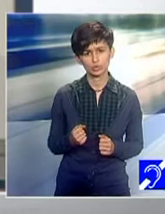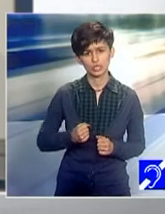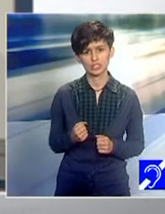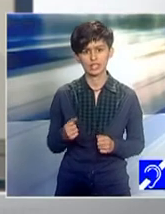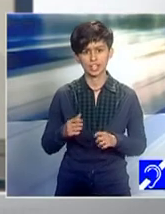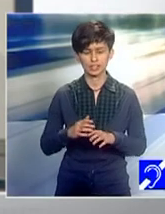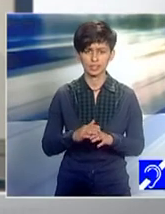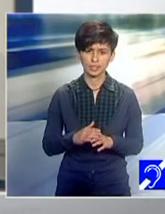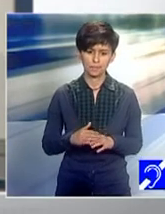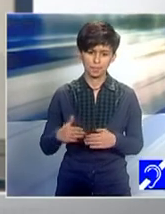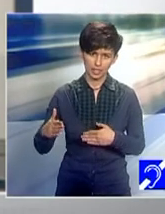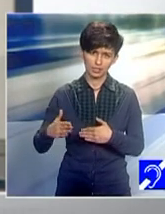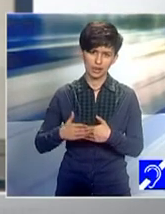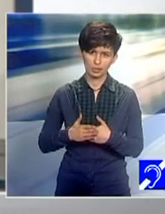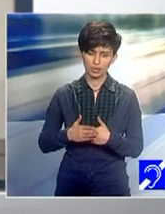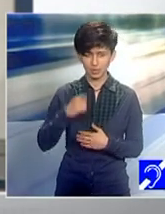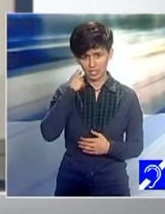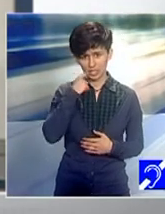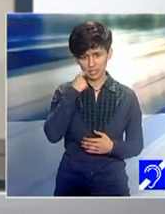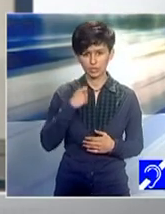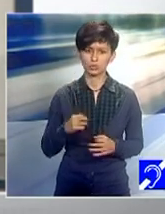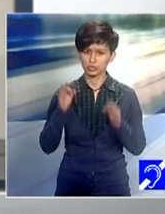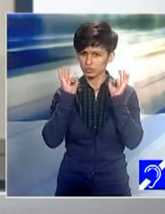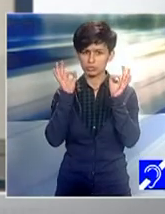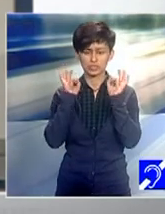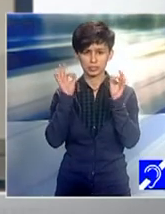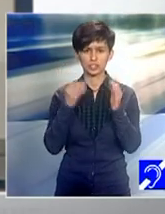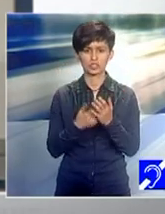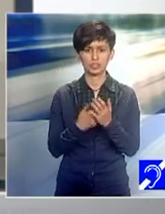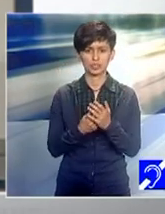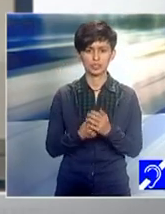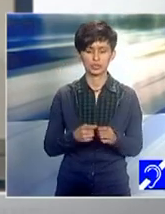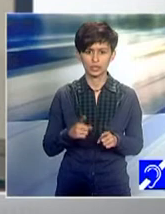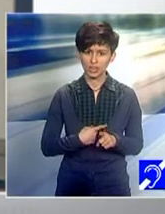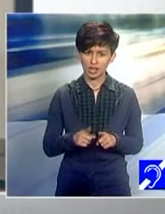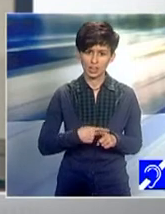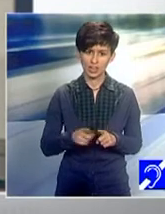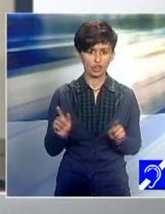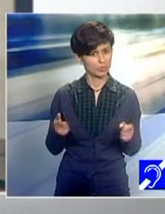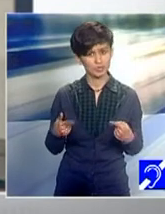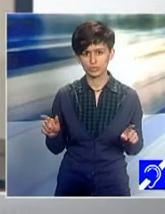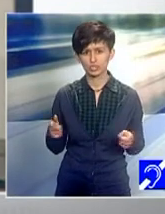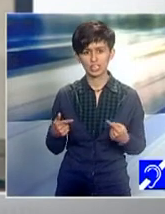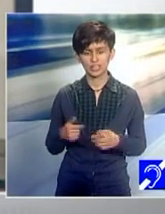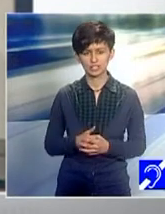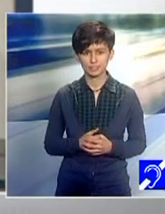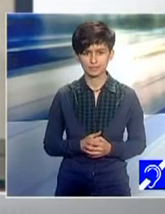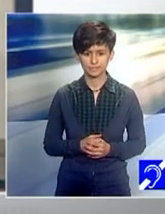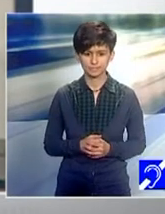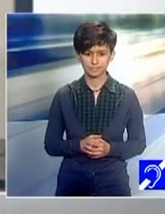specific pentru țiganii muzicanți, țiganii lăutari,